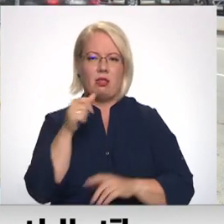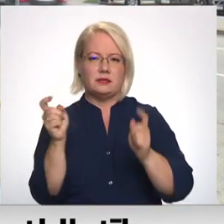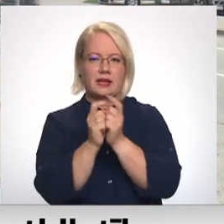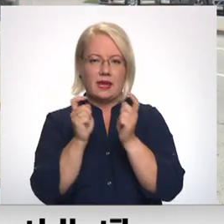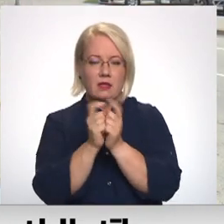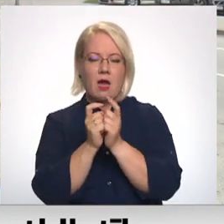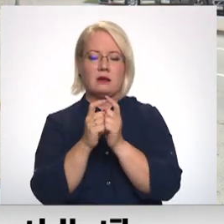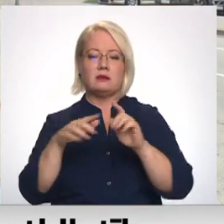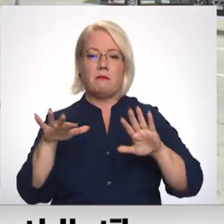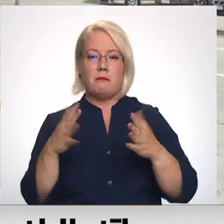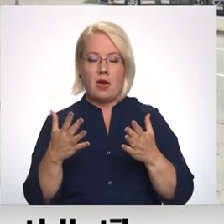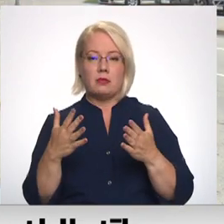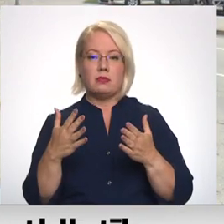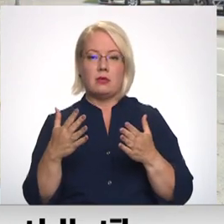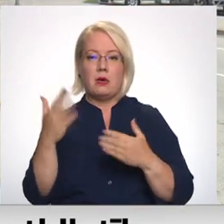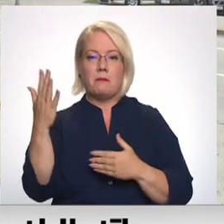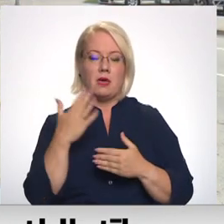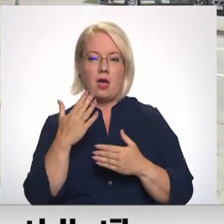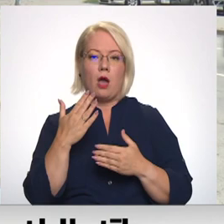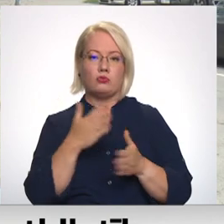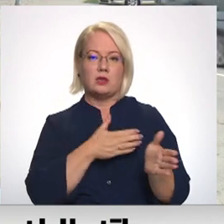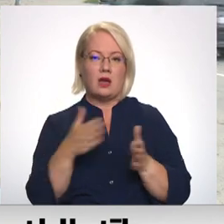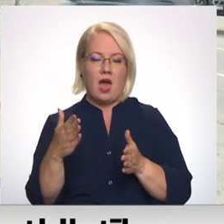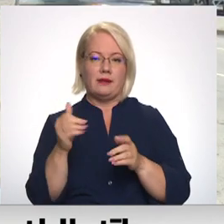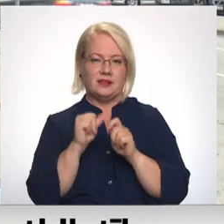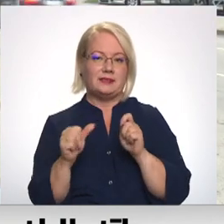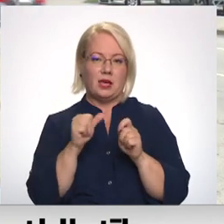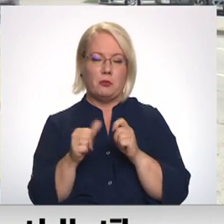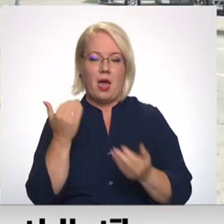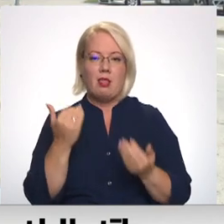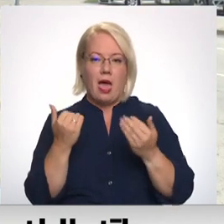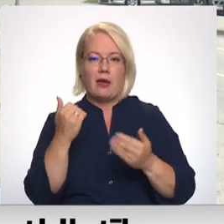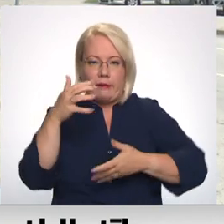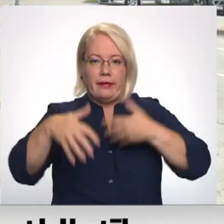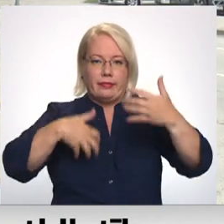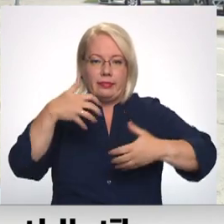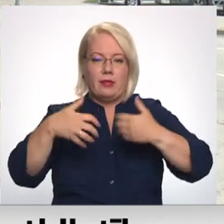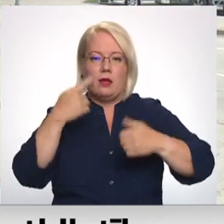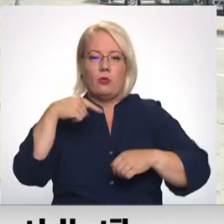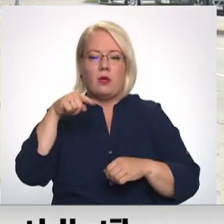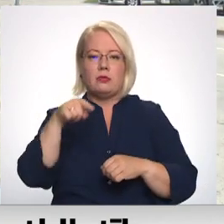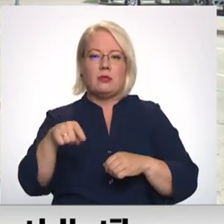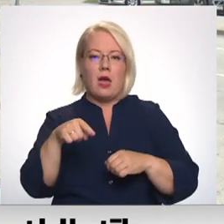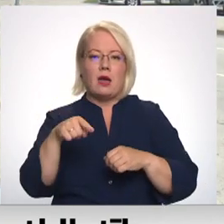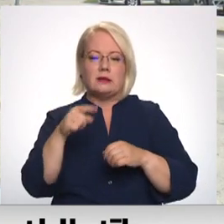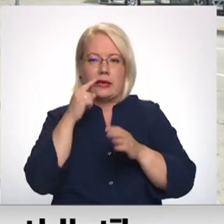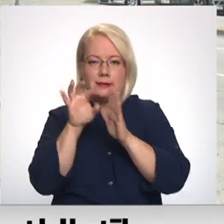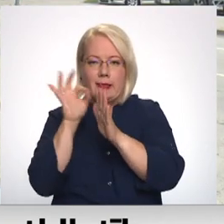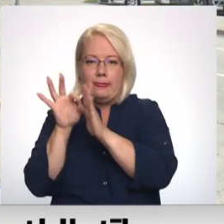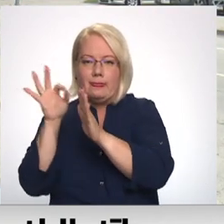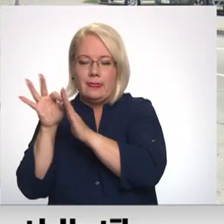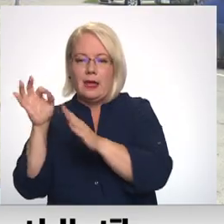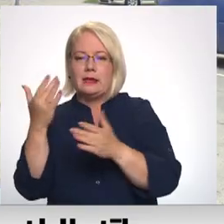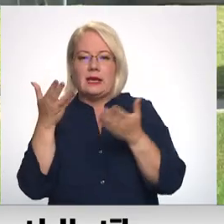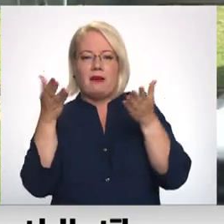pienākus kārtas īkumiem laikam tomēr ķibinās ārā no tās iera, tās ķimenītas, cik varēs